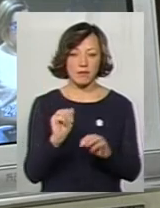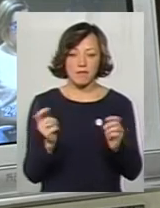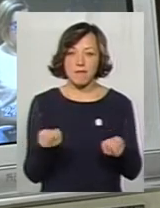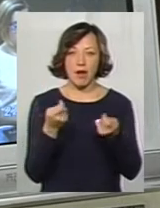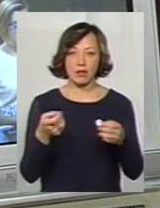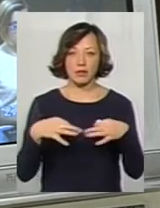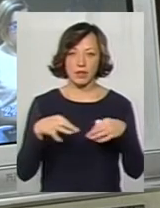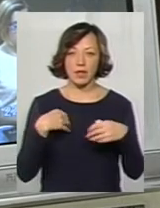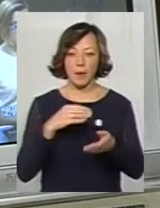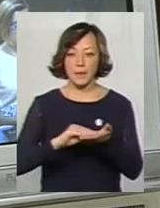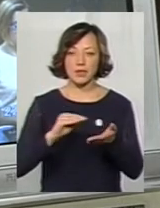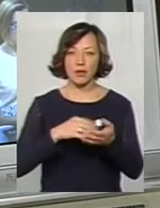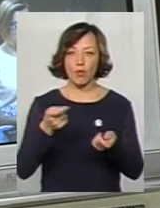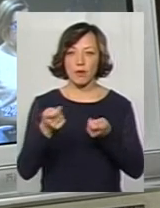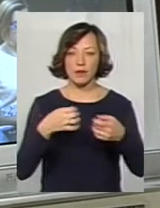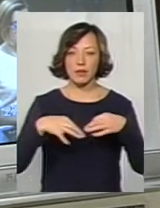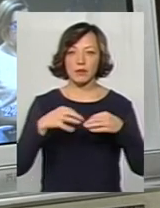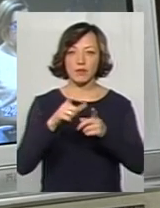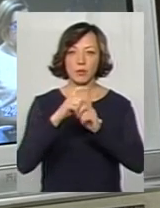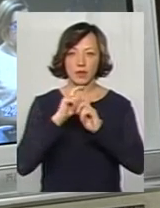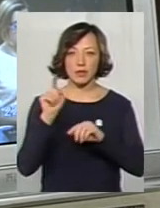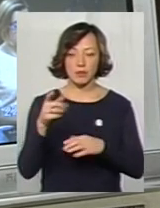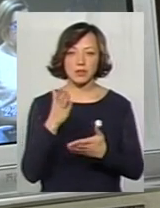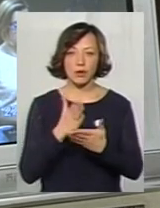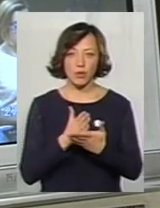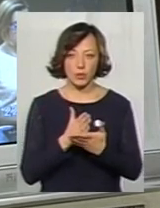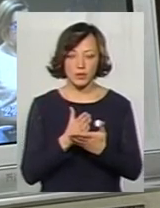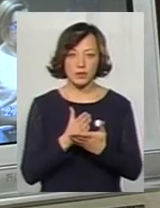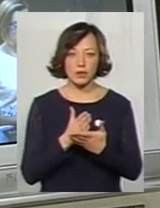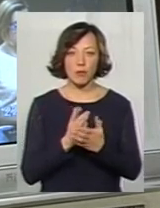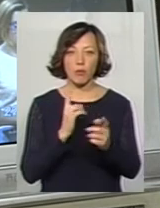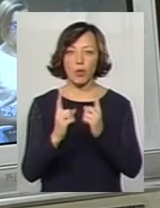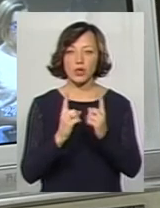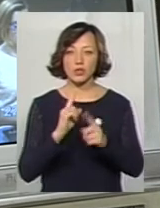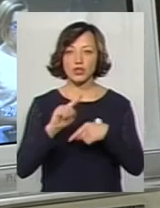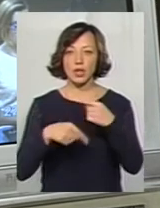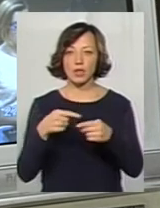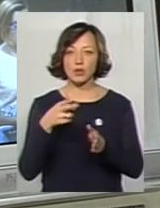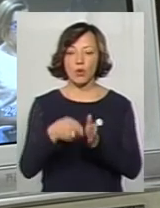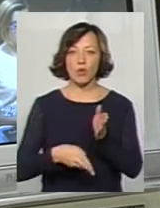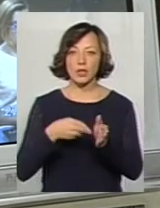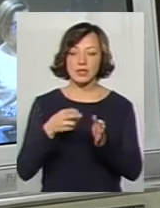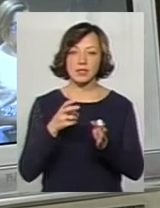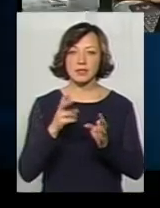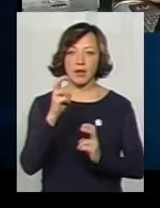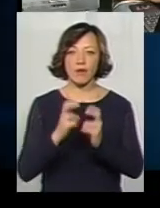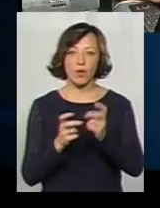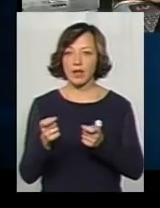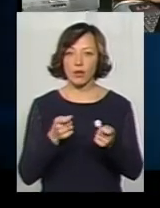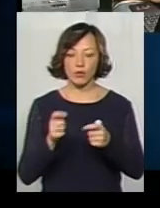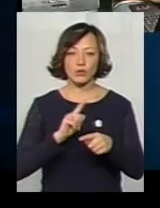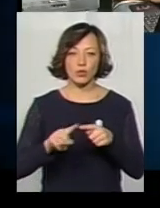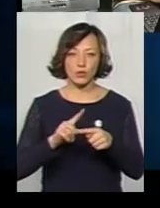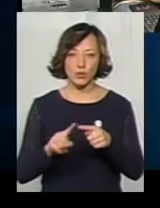Я писав до управління транспорту та мені відповіли, що там знаходиться проїзд через колію заводу, яка не регулюється. Та